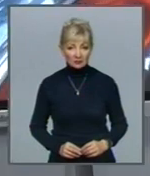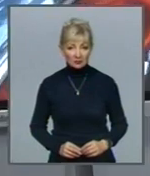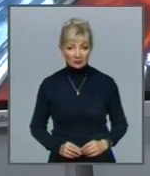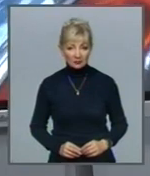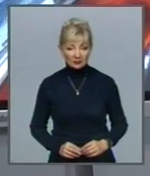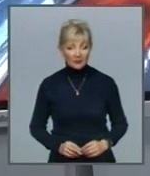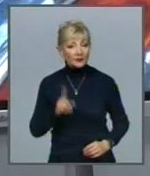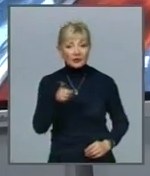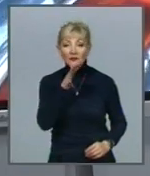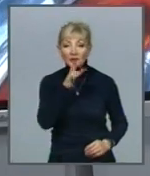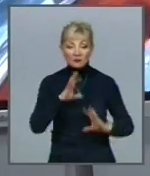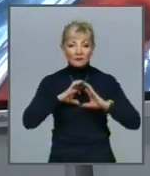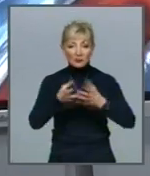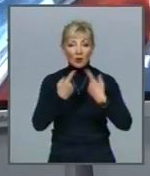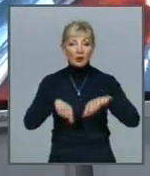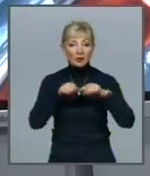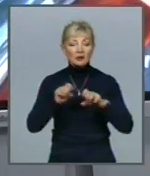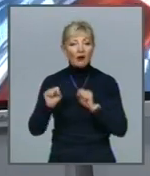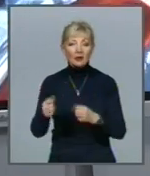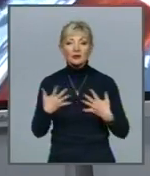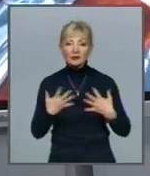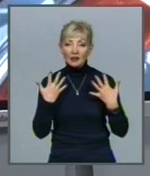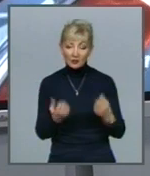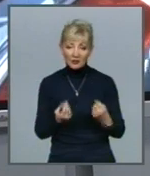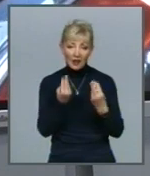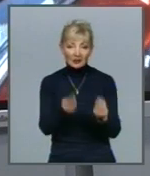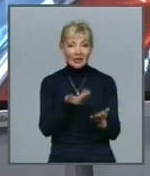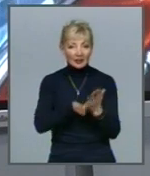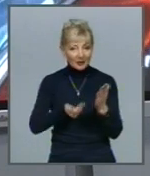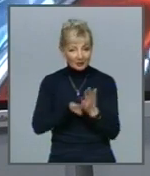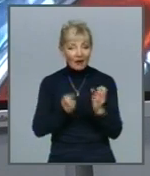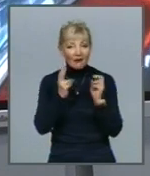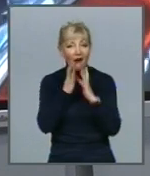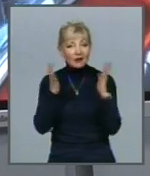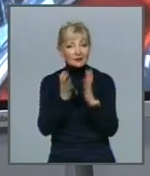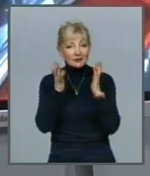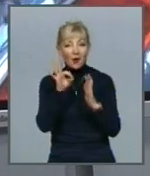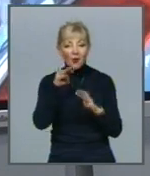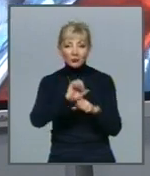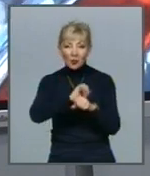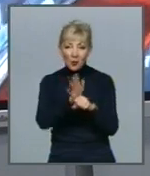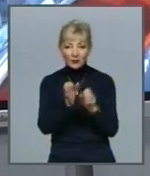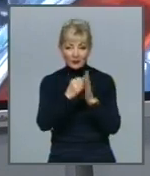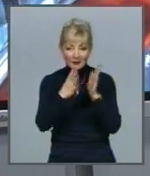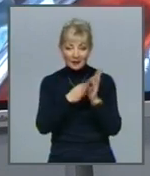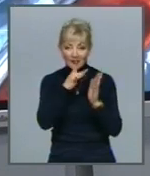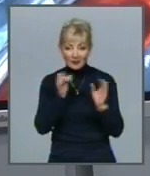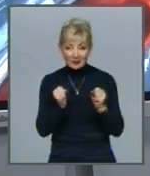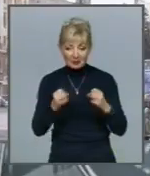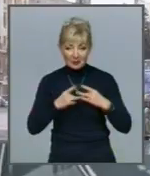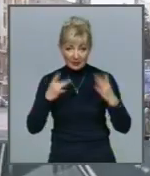Тим часом у Всесвітній організації охорони здоров'я дали рекомендації, як уберегтися від ковід-19 під час зимових свят